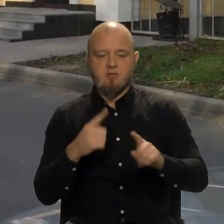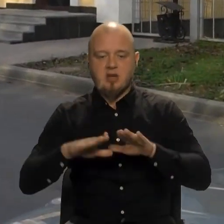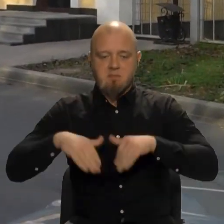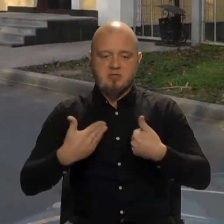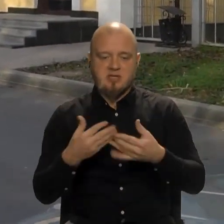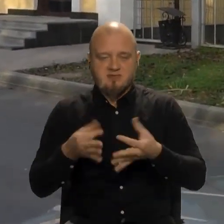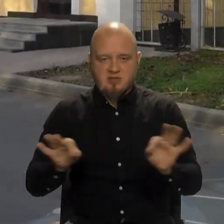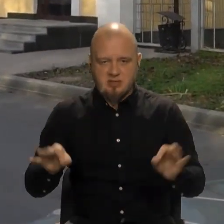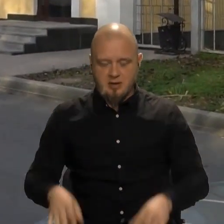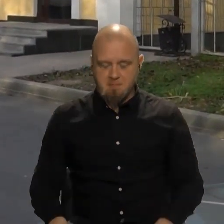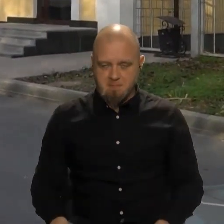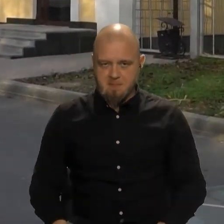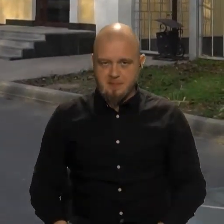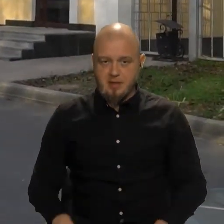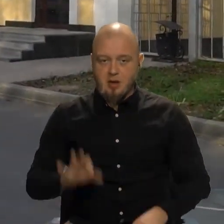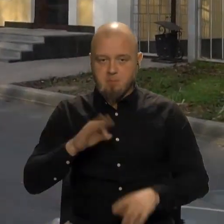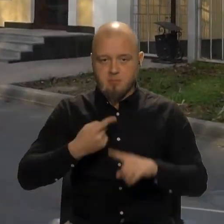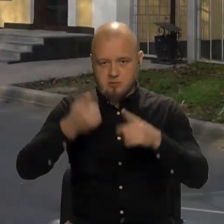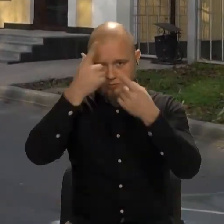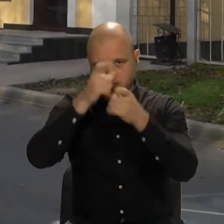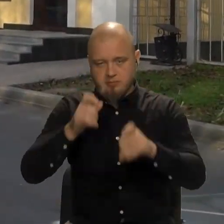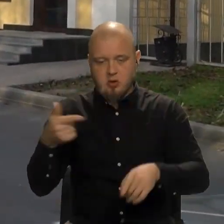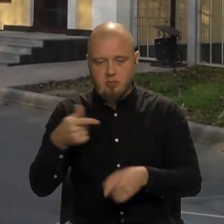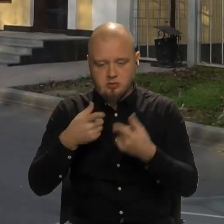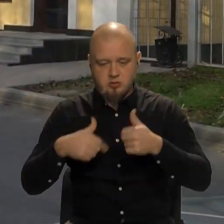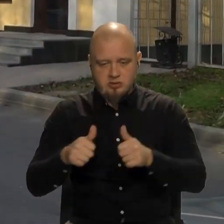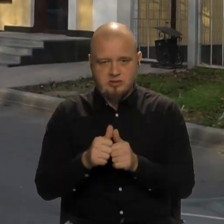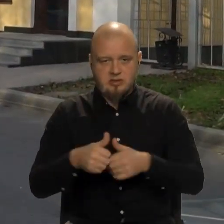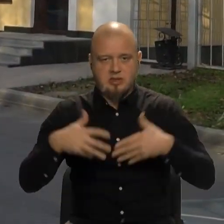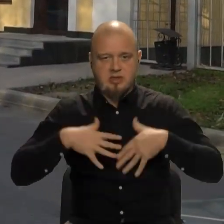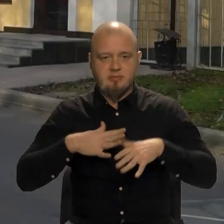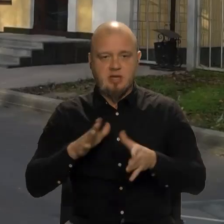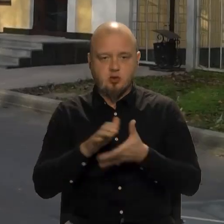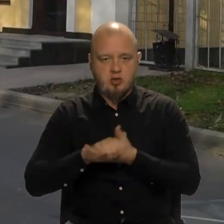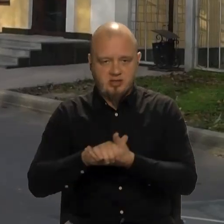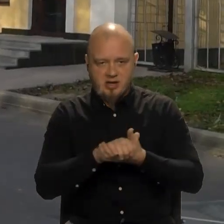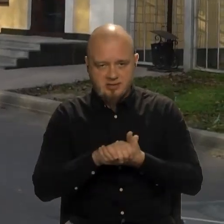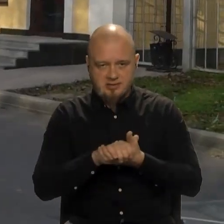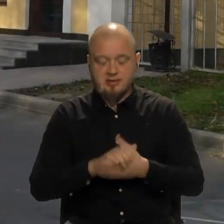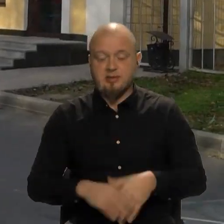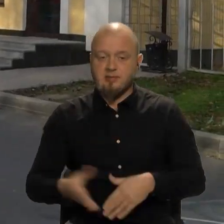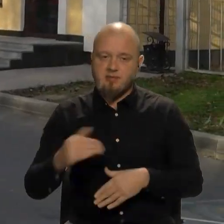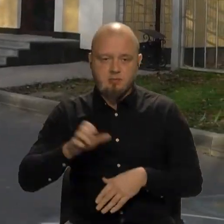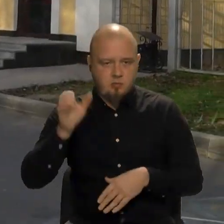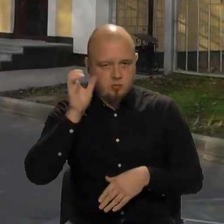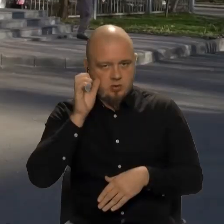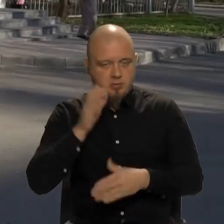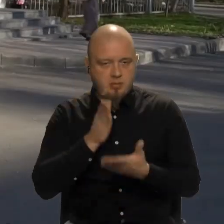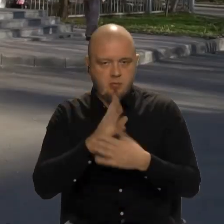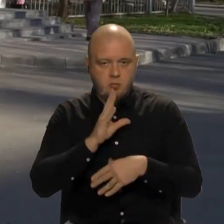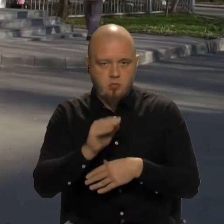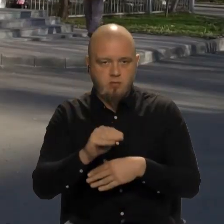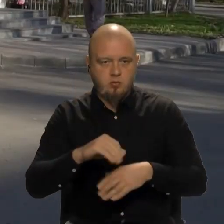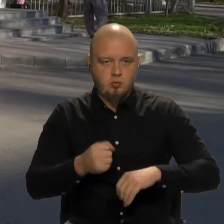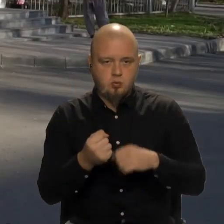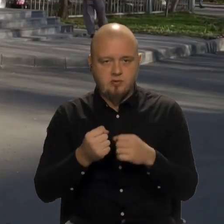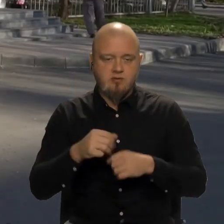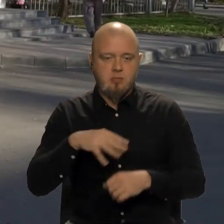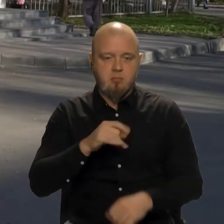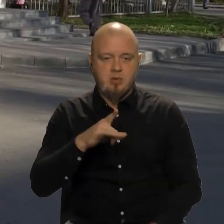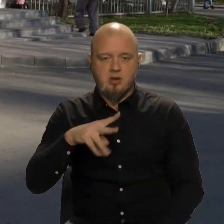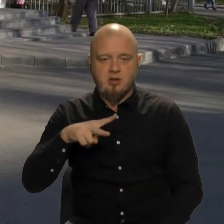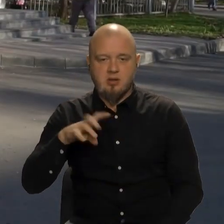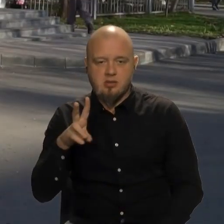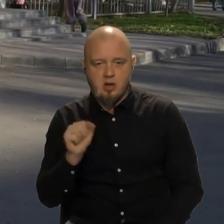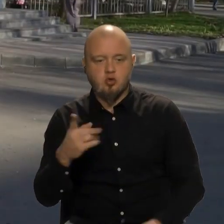після звільнення. Про це повідомляє громадська організація «Кримська Солідарність». Давайте послухаємо пряму мову друзів Мерлена, що